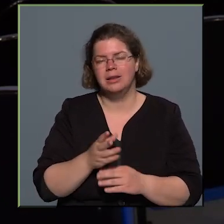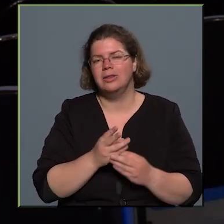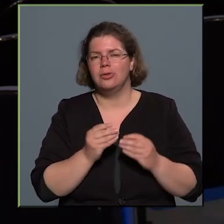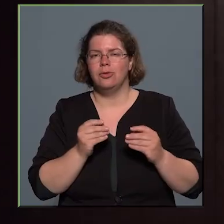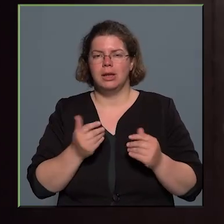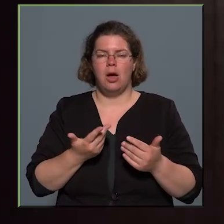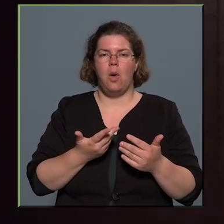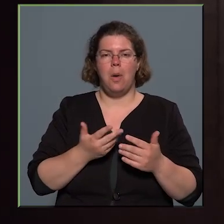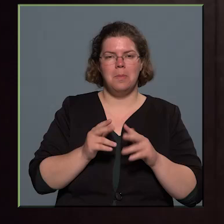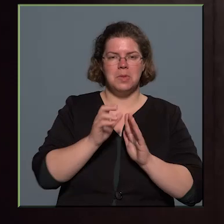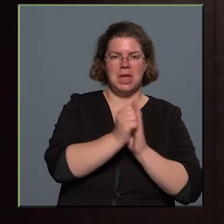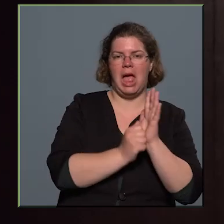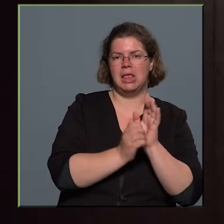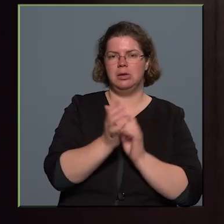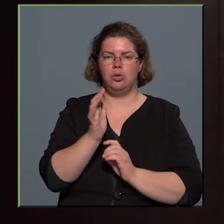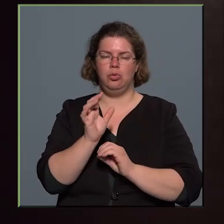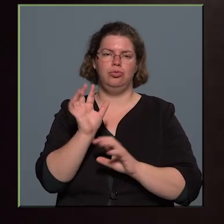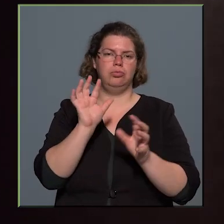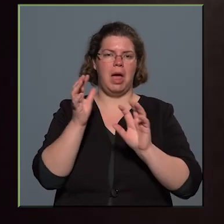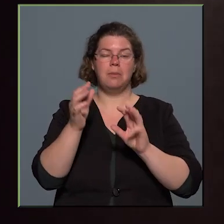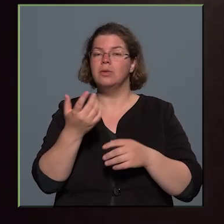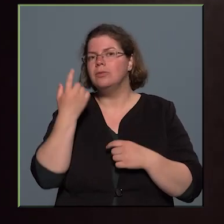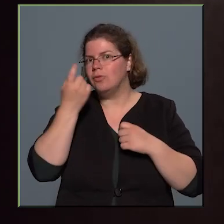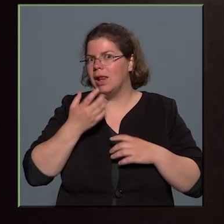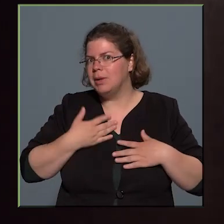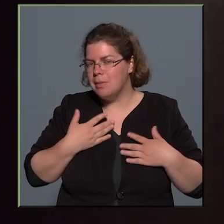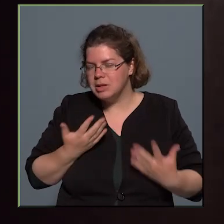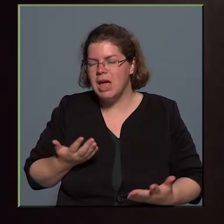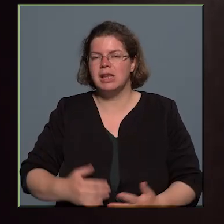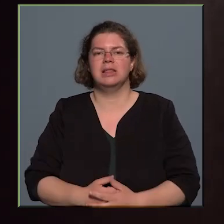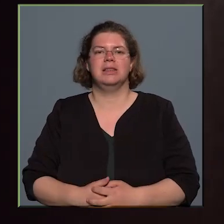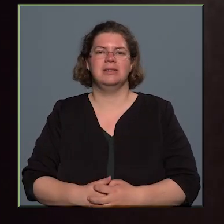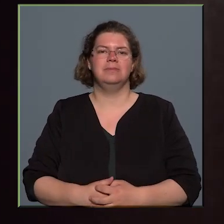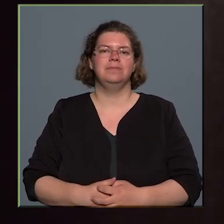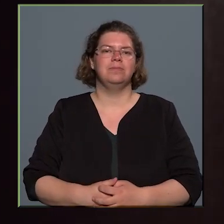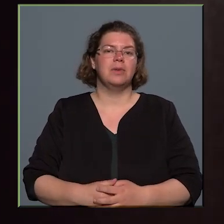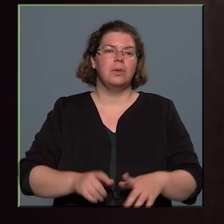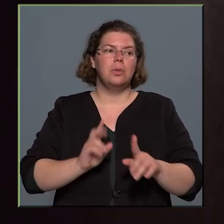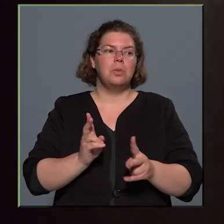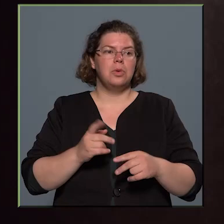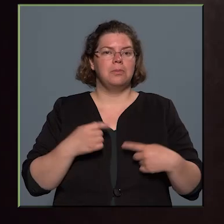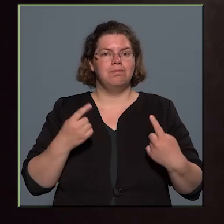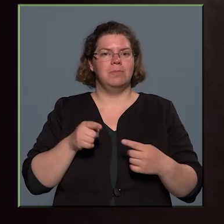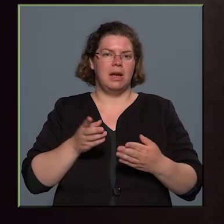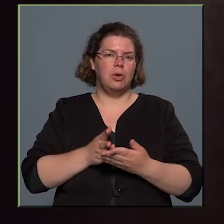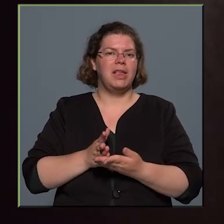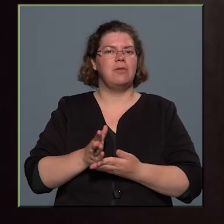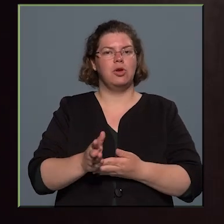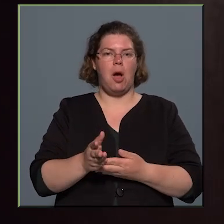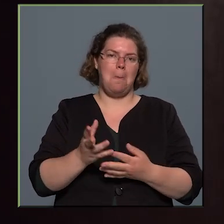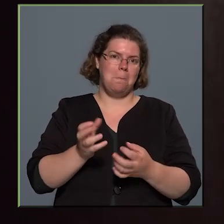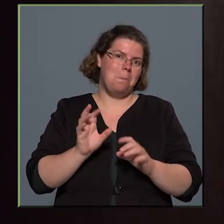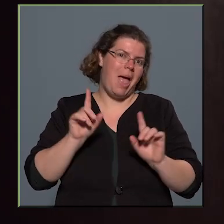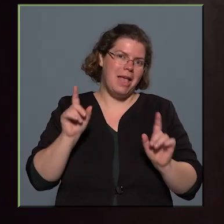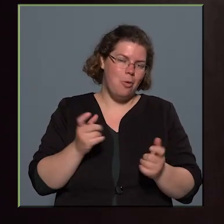kesztyűs bábok kötődnek, vélelkebben is véleményem szerint. Úgyhogy mi ezt, ez a vonal nekünk úgymond bejött,